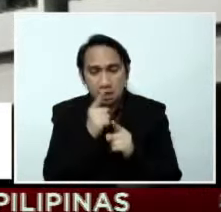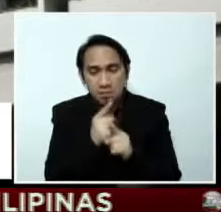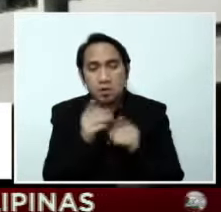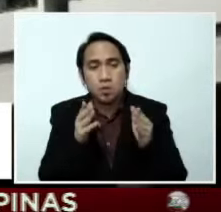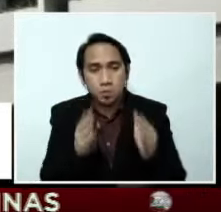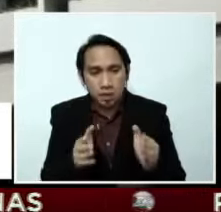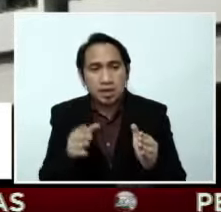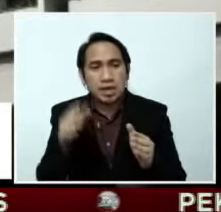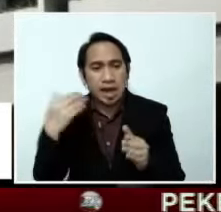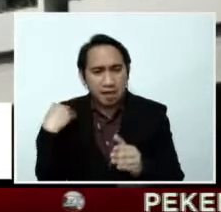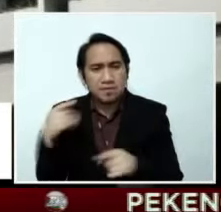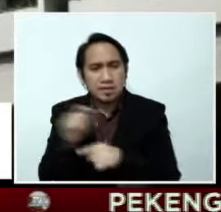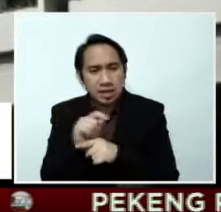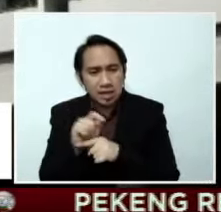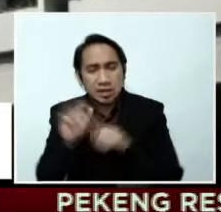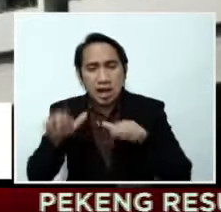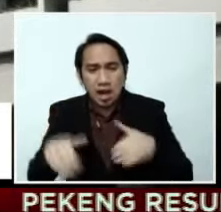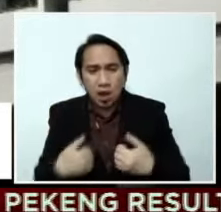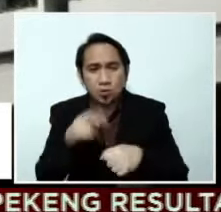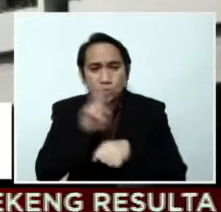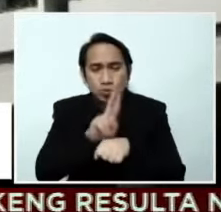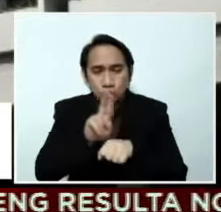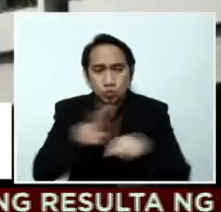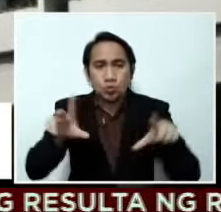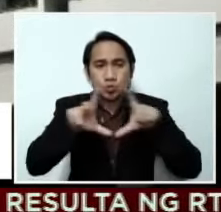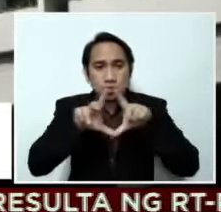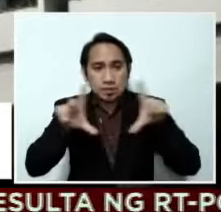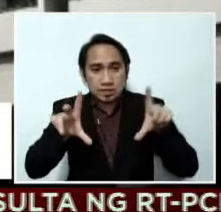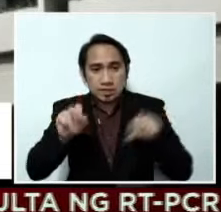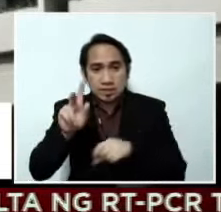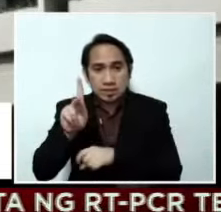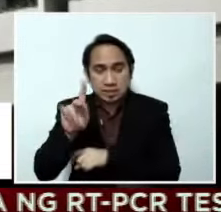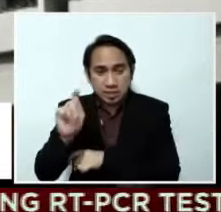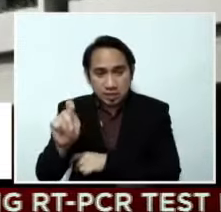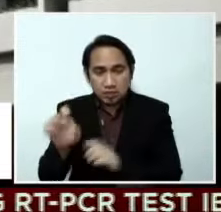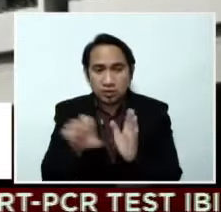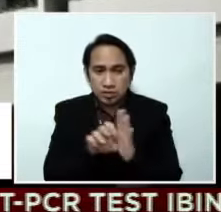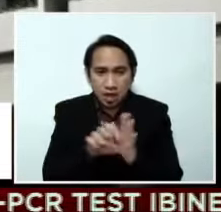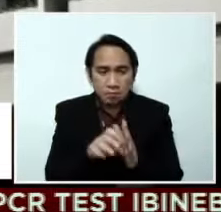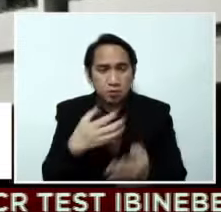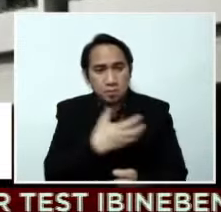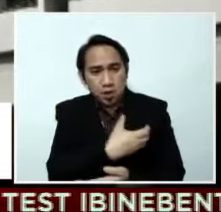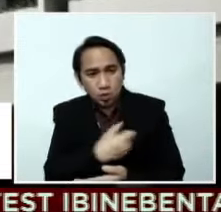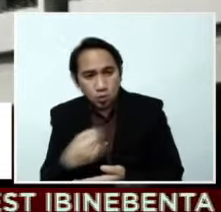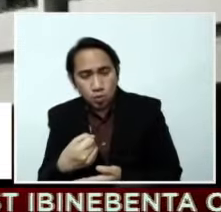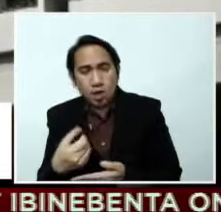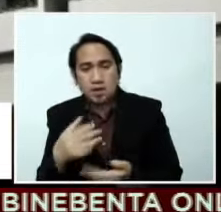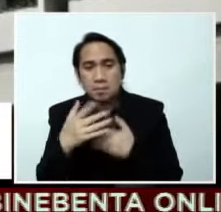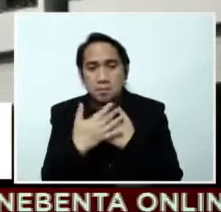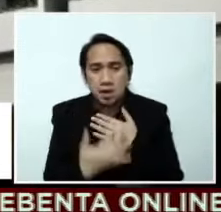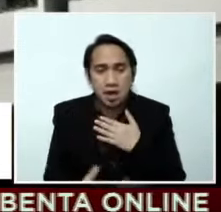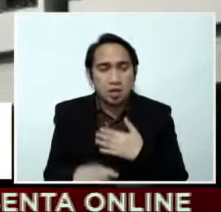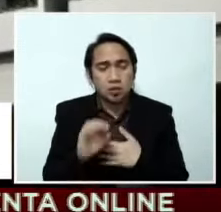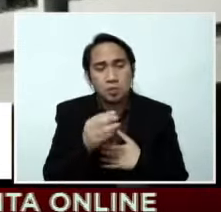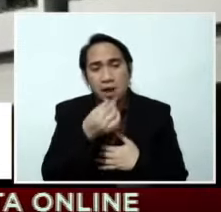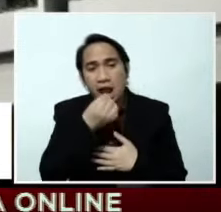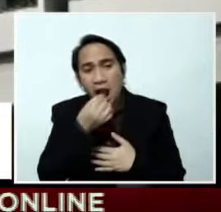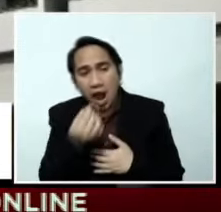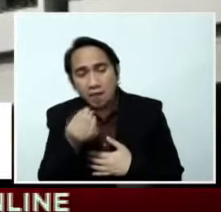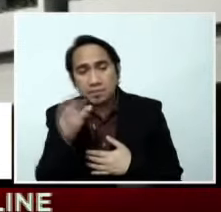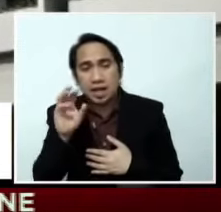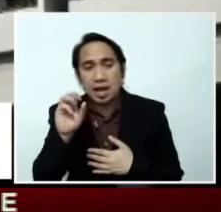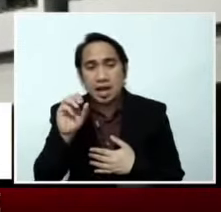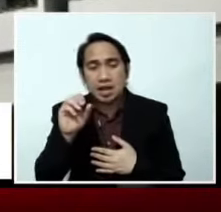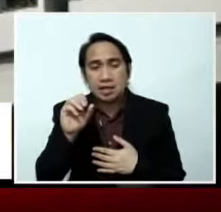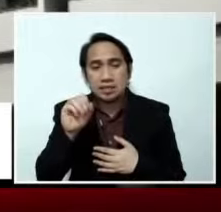kailangan, including pag-handle ng mga sample ng dugo halimbawa or laway or swab kasi